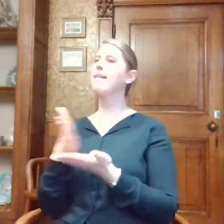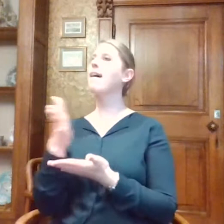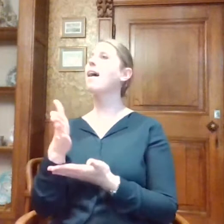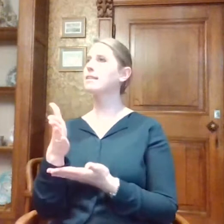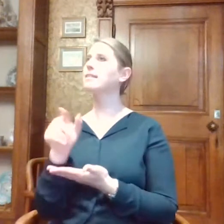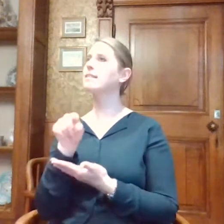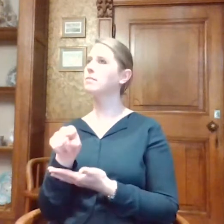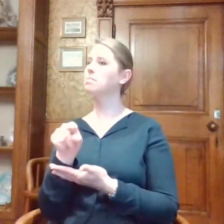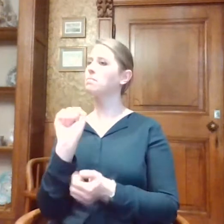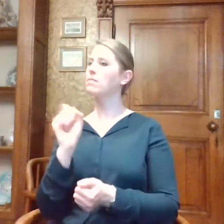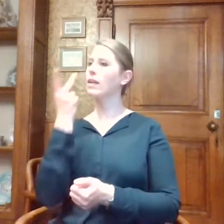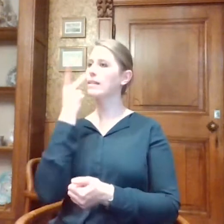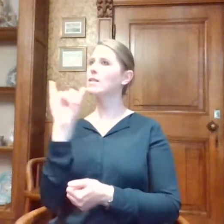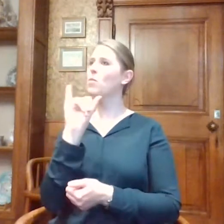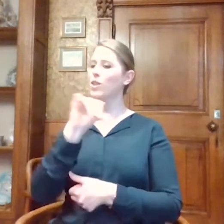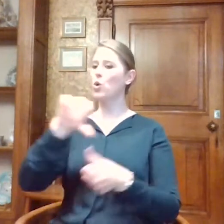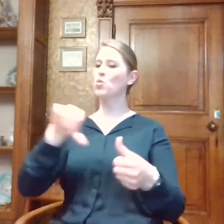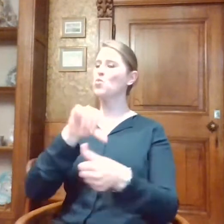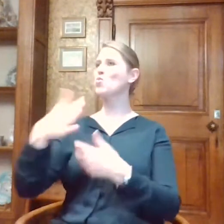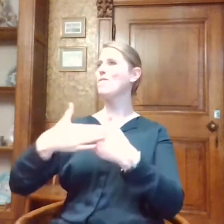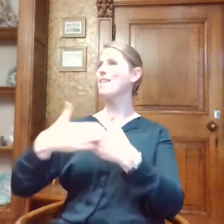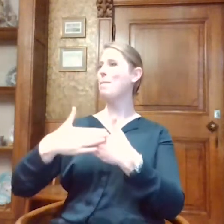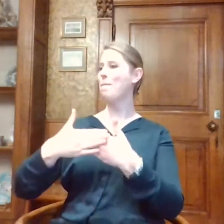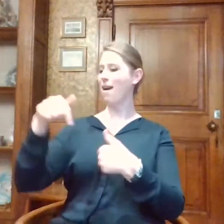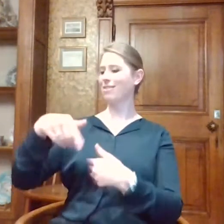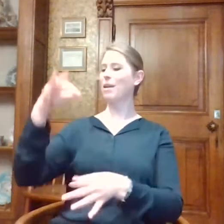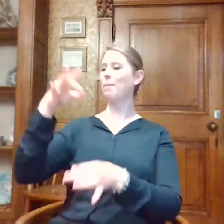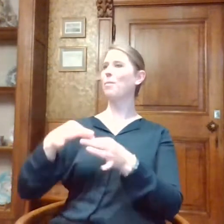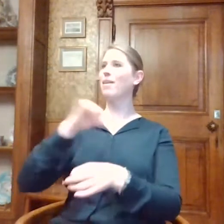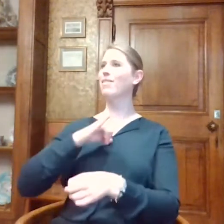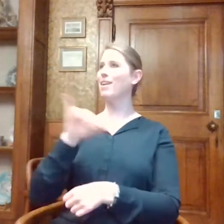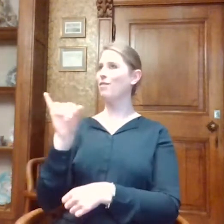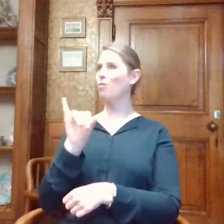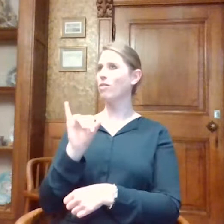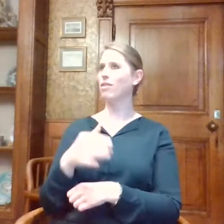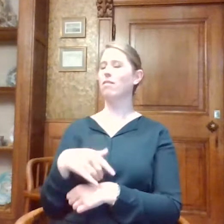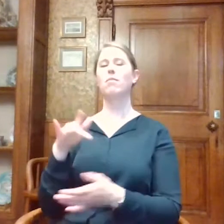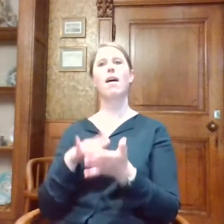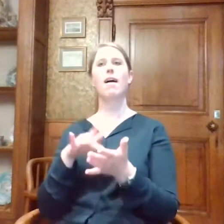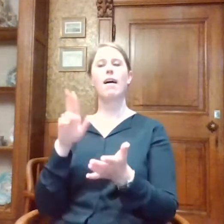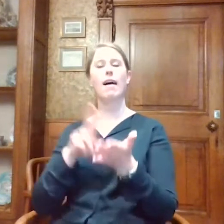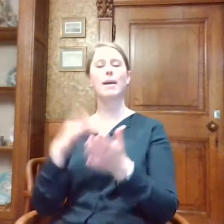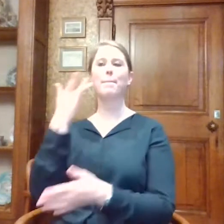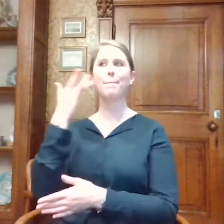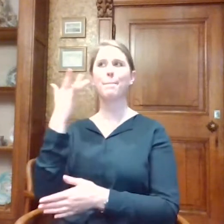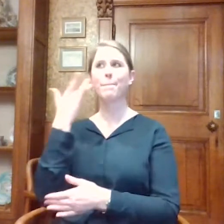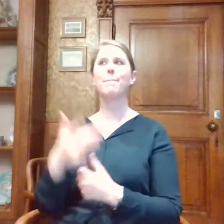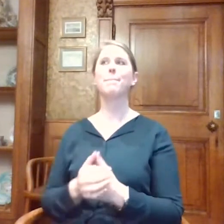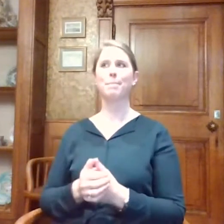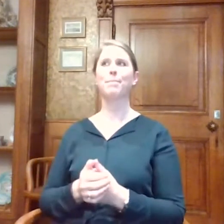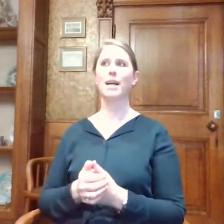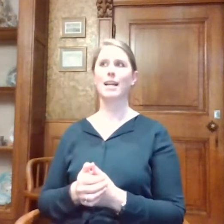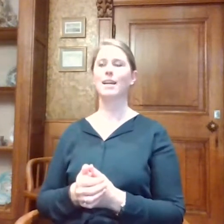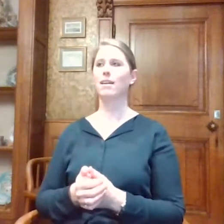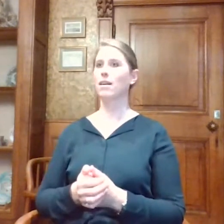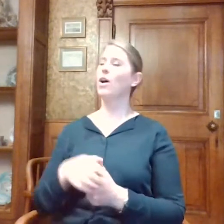zien welke tours er in jouw buurt op dat moment zijn. Dat is eigenlijk heel handig. Je moet